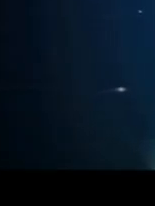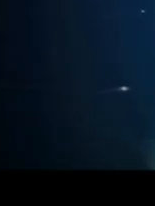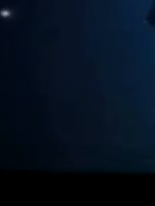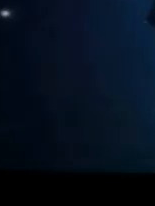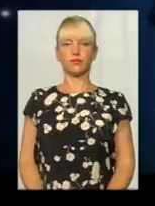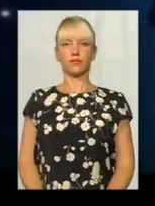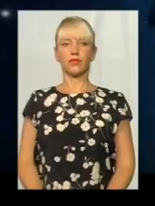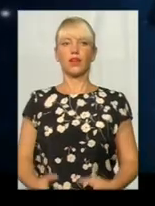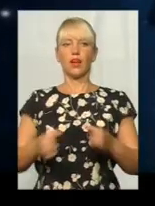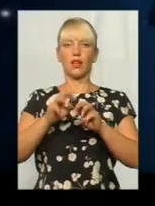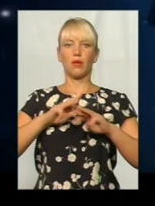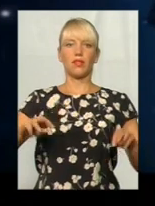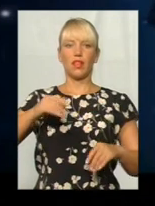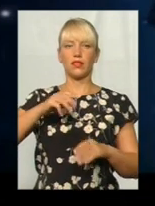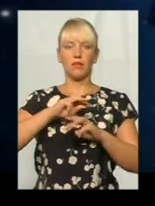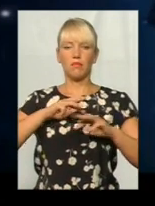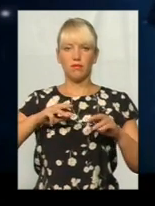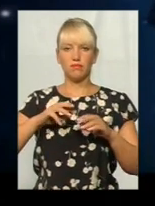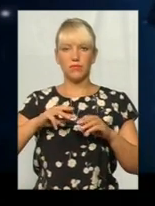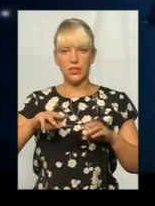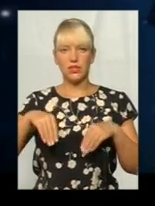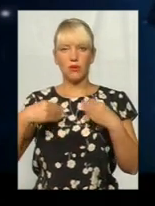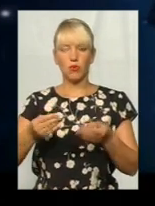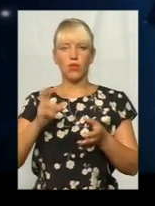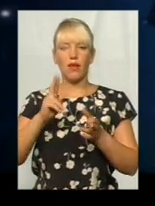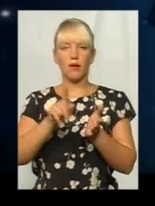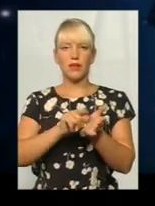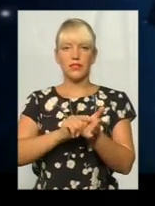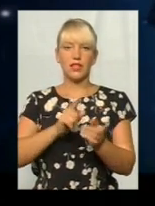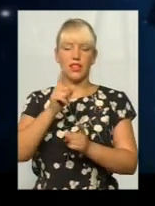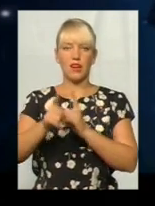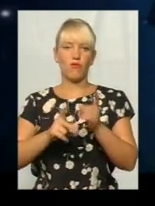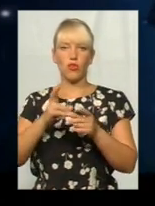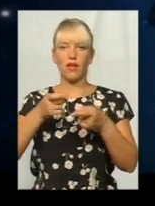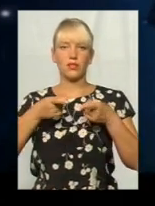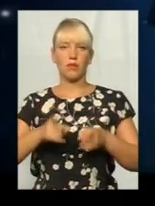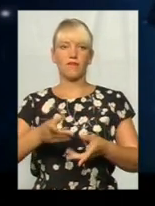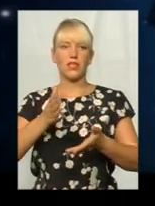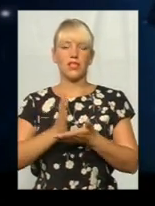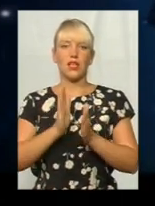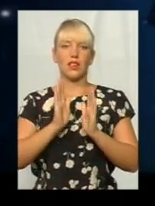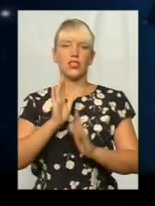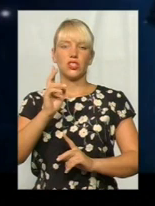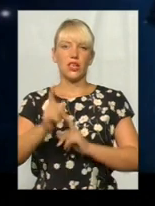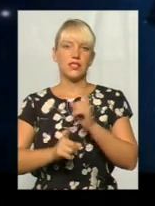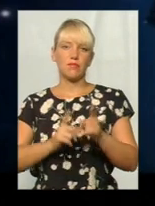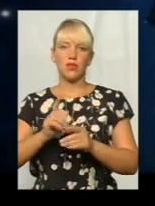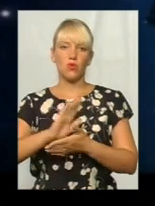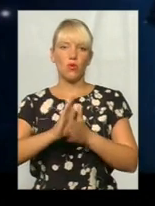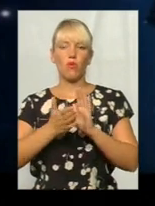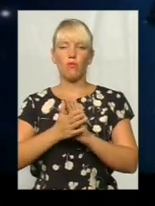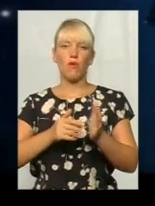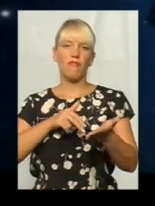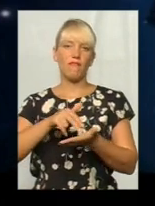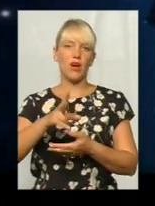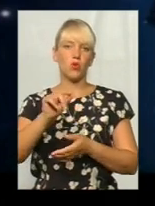Кабінет міністрів зараз подає, як пенсійну реформу, насправді є лише зміною умов виходу